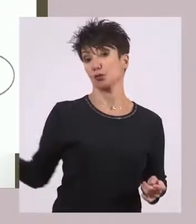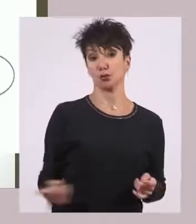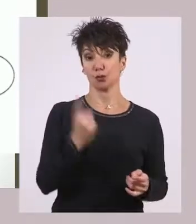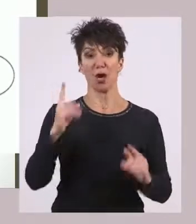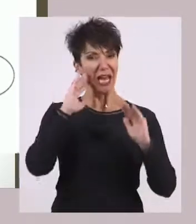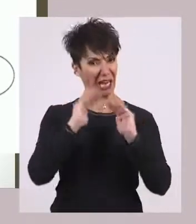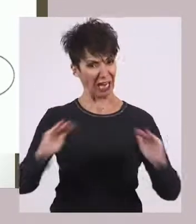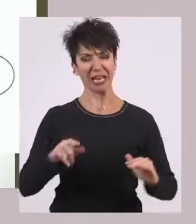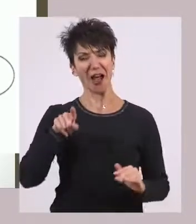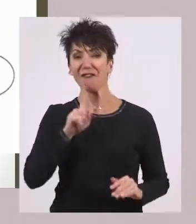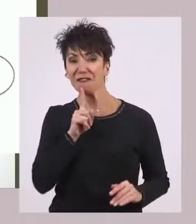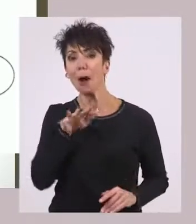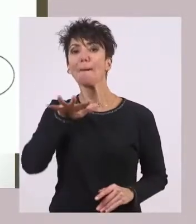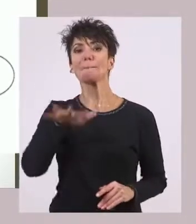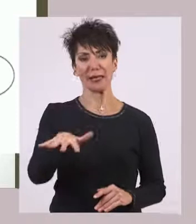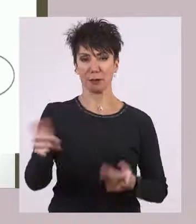έχουμε ειρήνη.